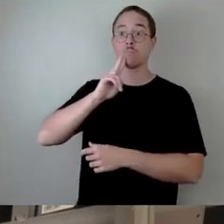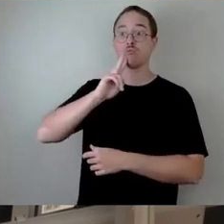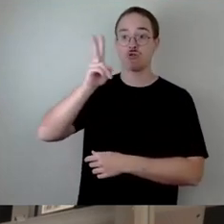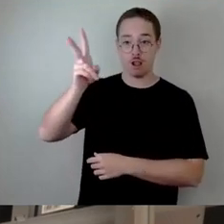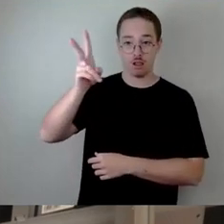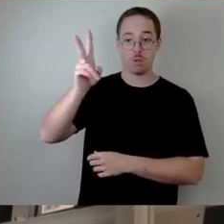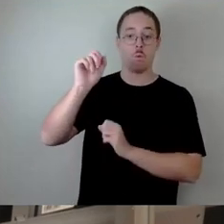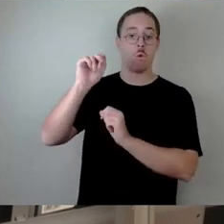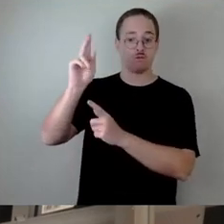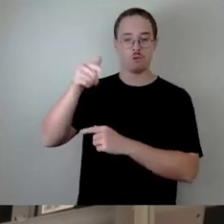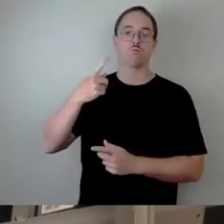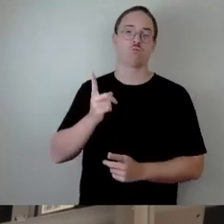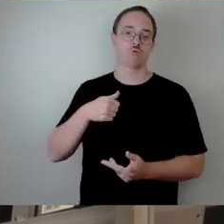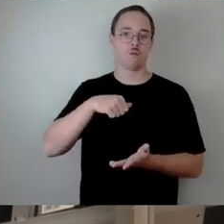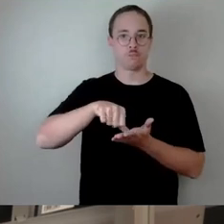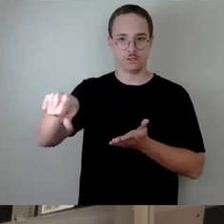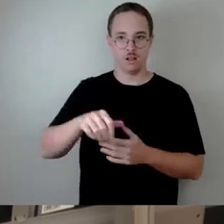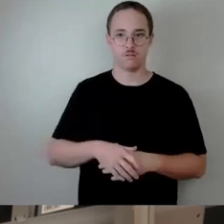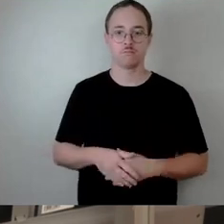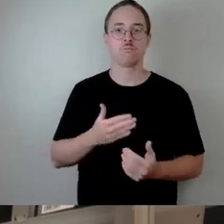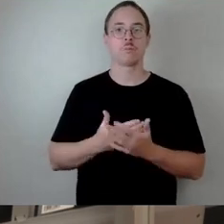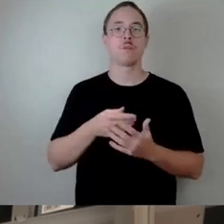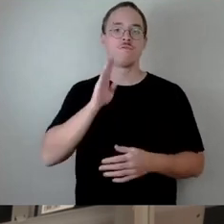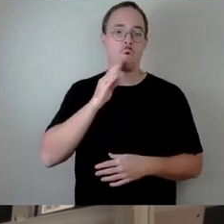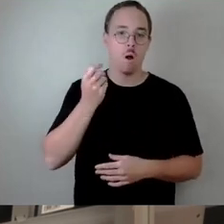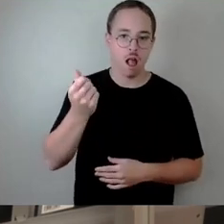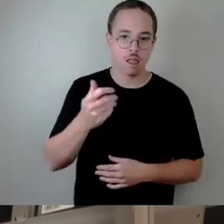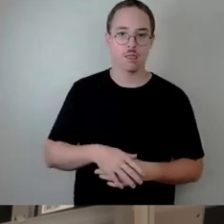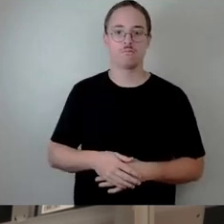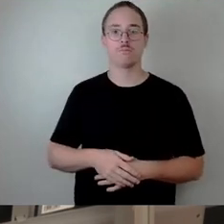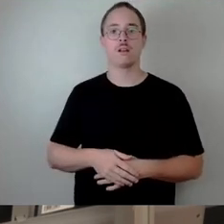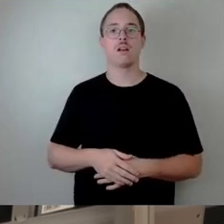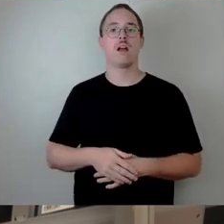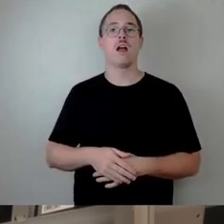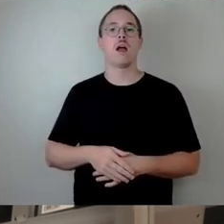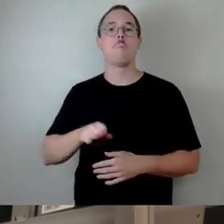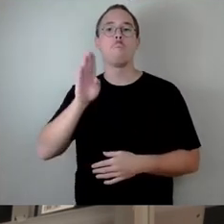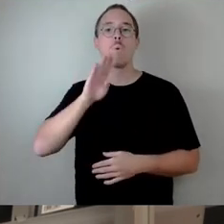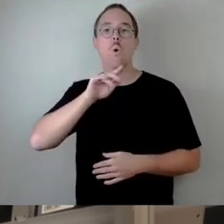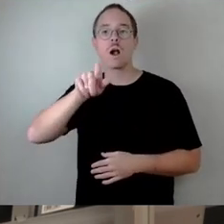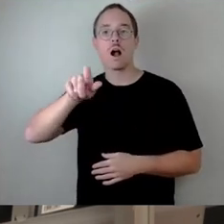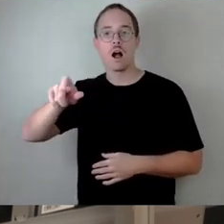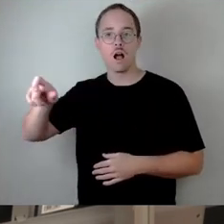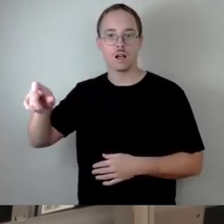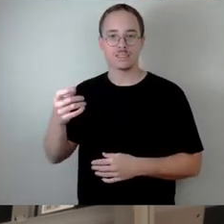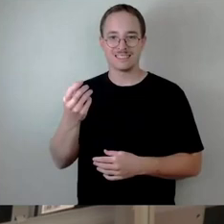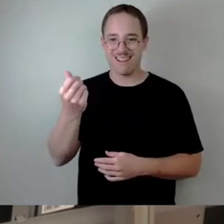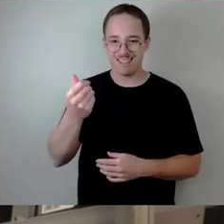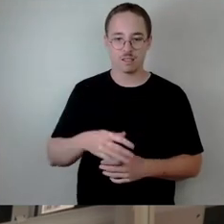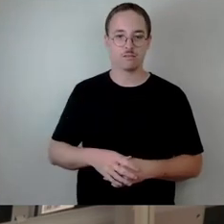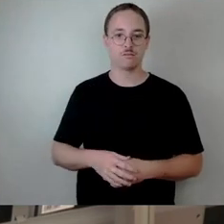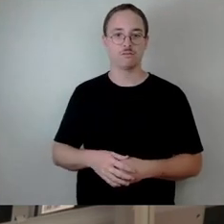Wohngeld, Bürgergeld, Deutschlandticket, alles Punkte, die zum Teil hier in die Mehrbedarfe einfließen, die vom Bund, die in Berlin